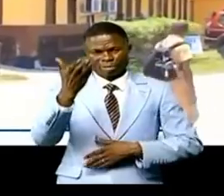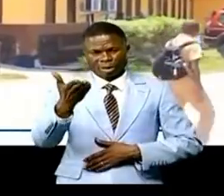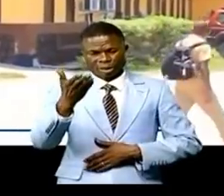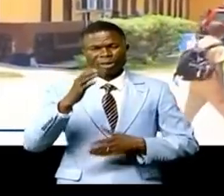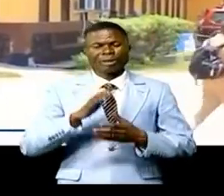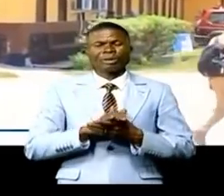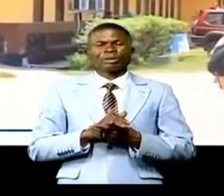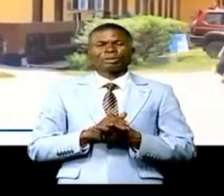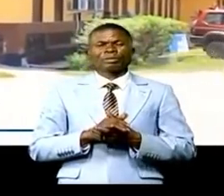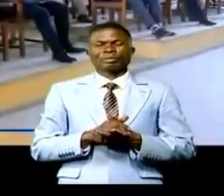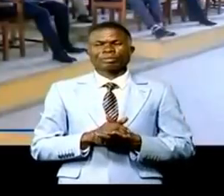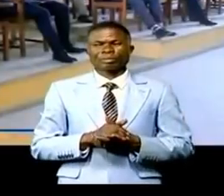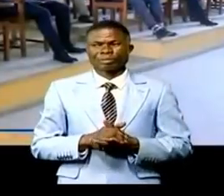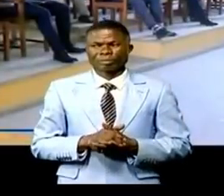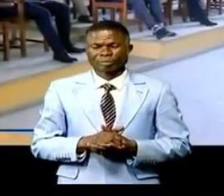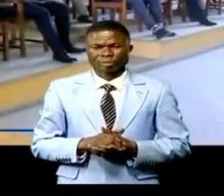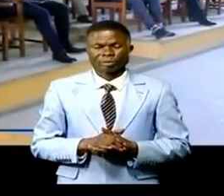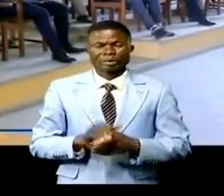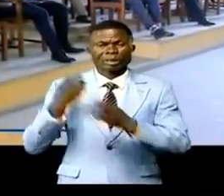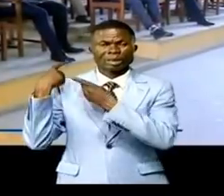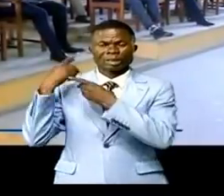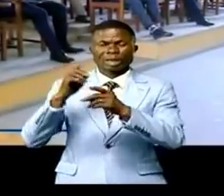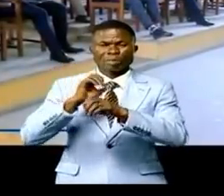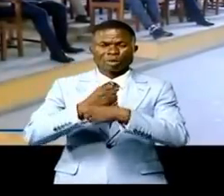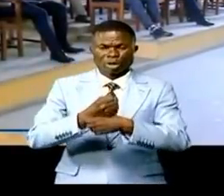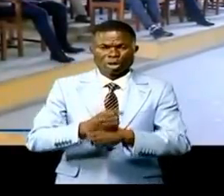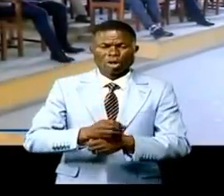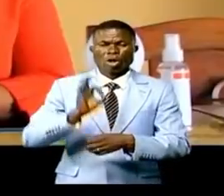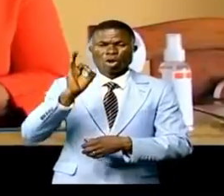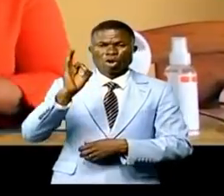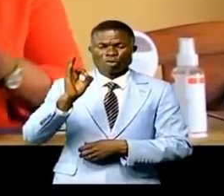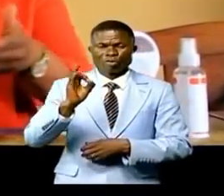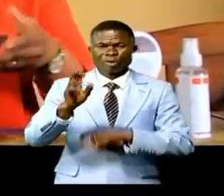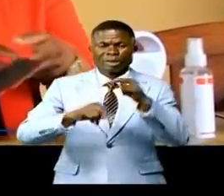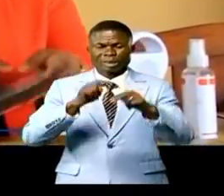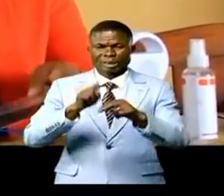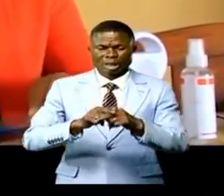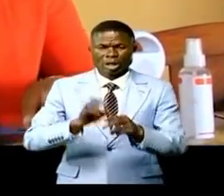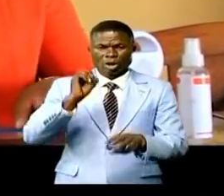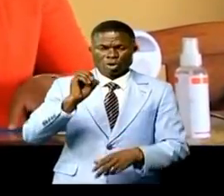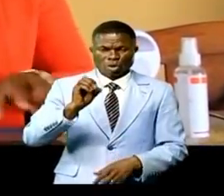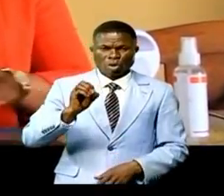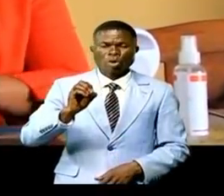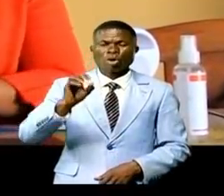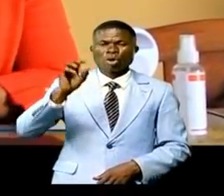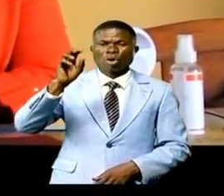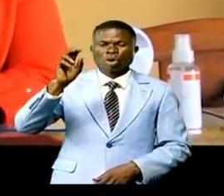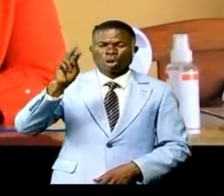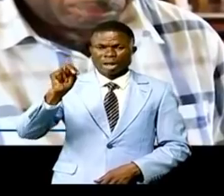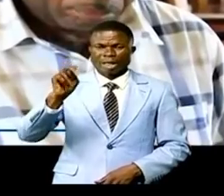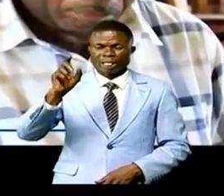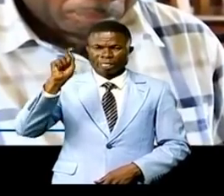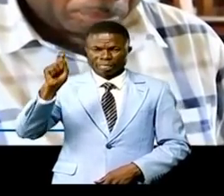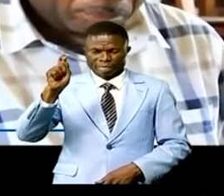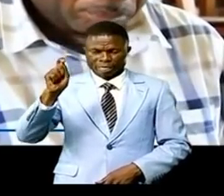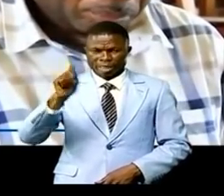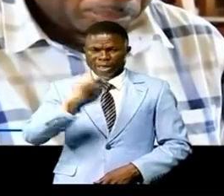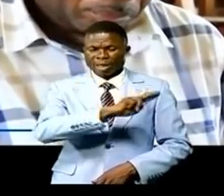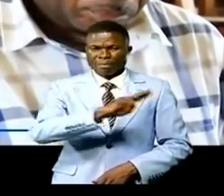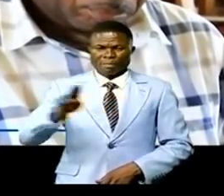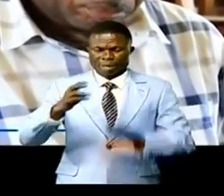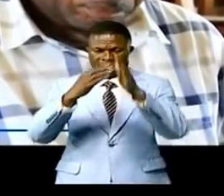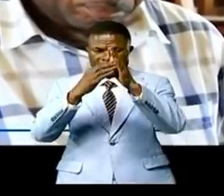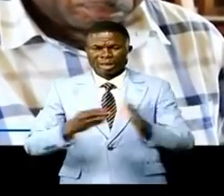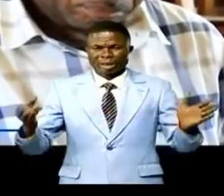Une première depuis la création de l'Office national du tourisme ONT en 1986 en République démocratique du Congo.